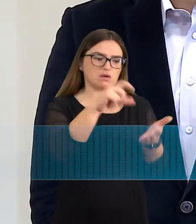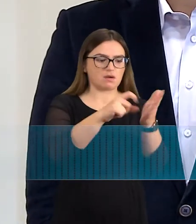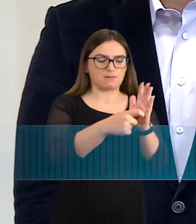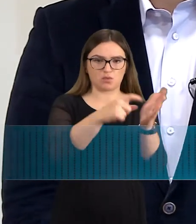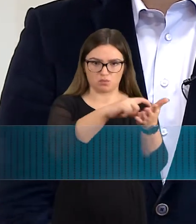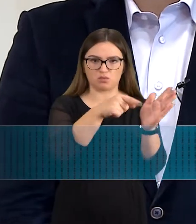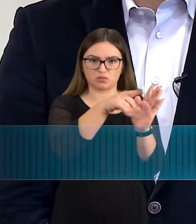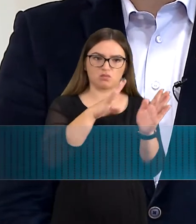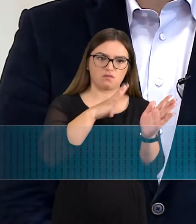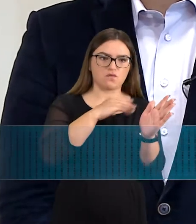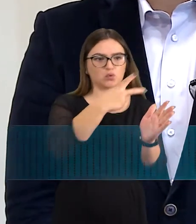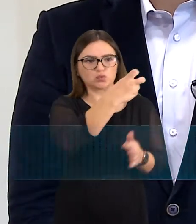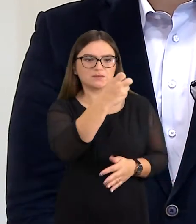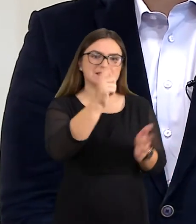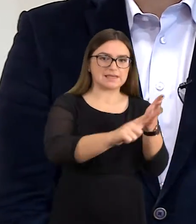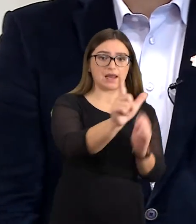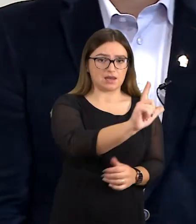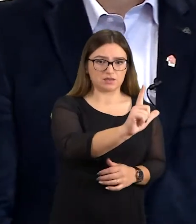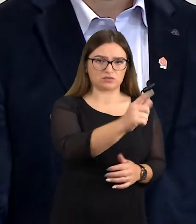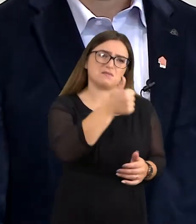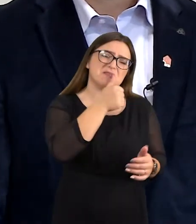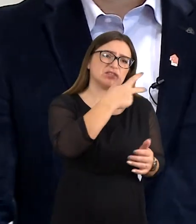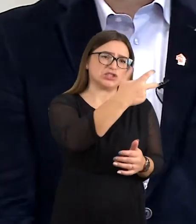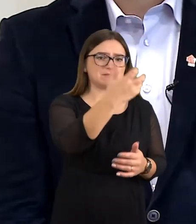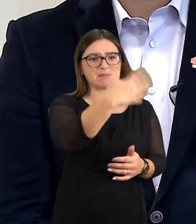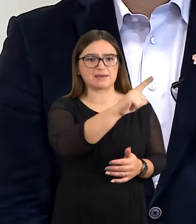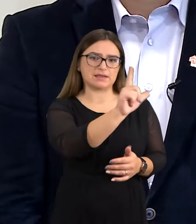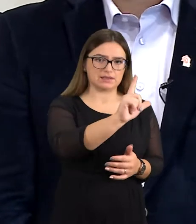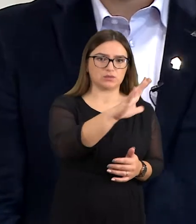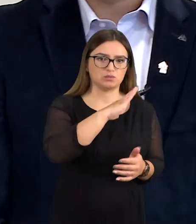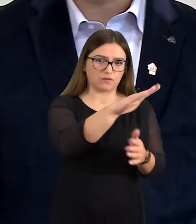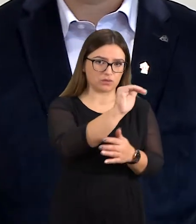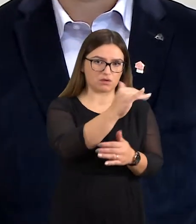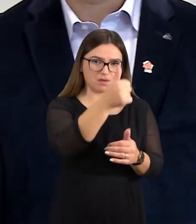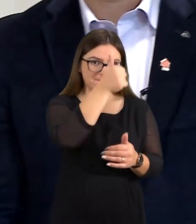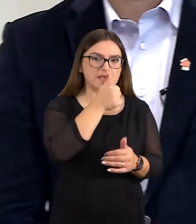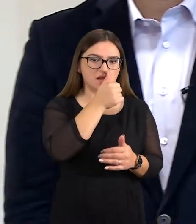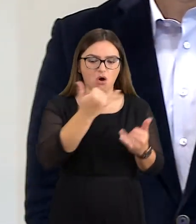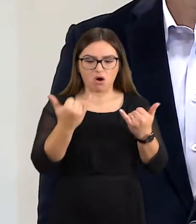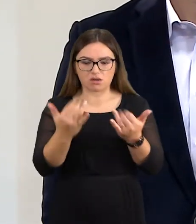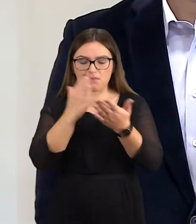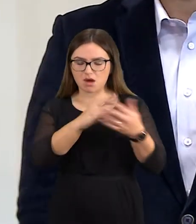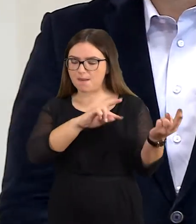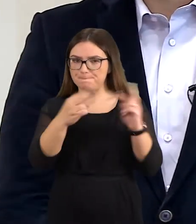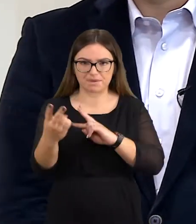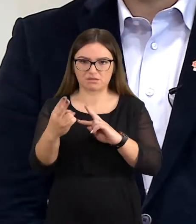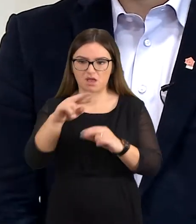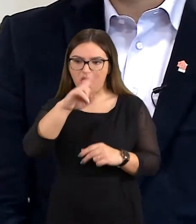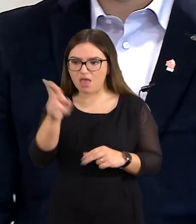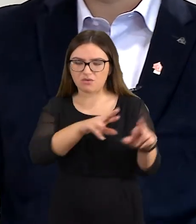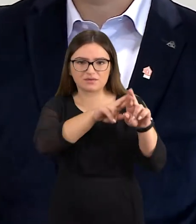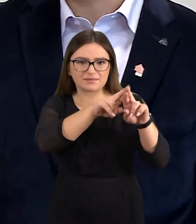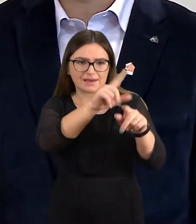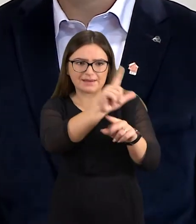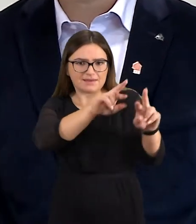kokie 270 litų ar ten 350 litų. Tai dabar turime beveik eurais,